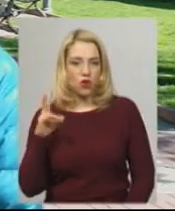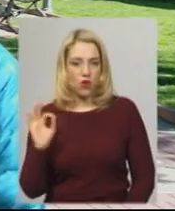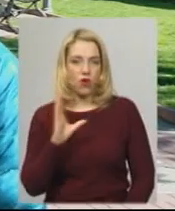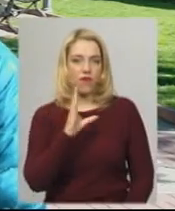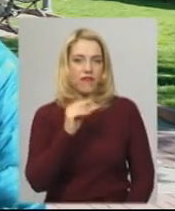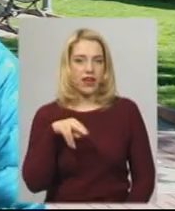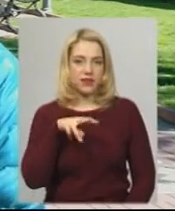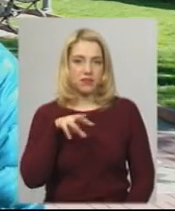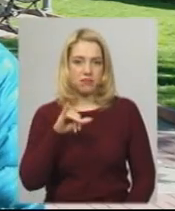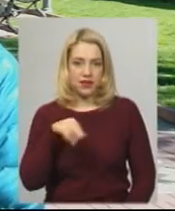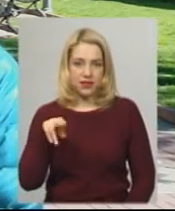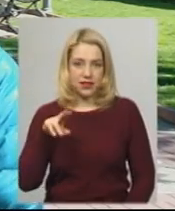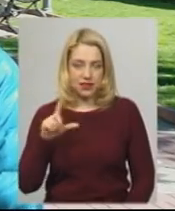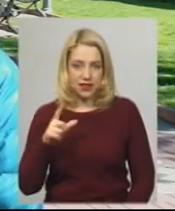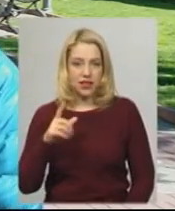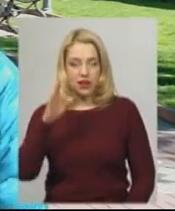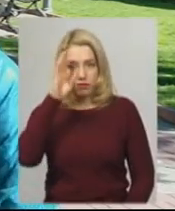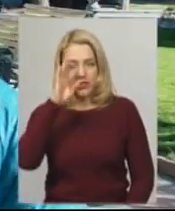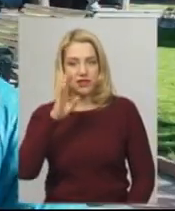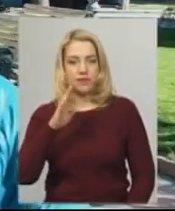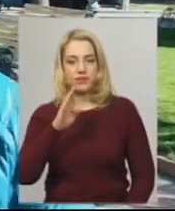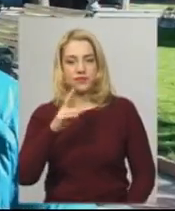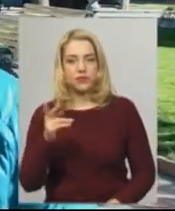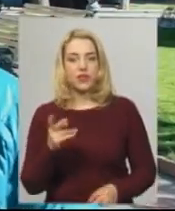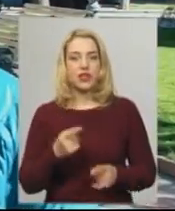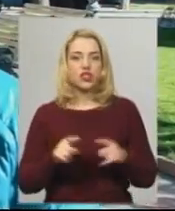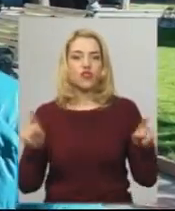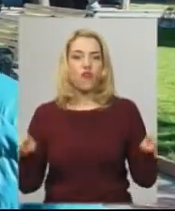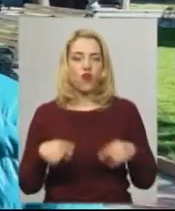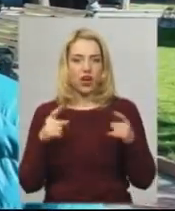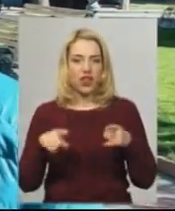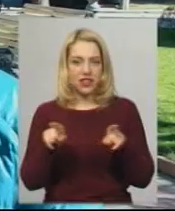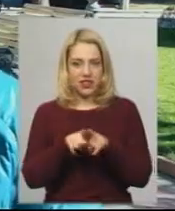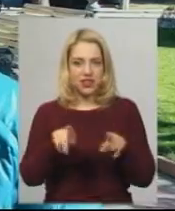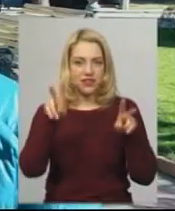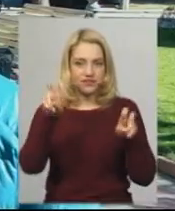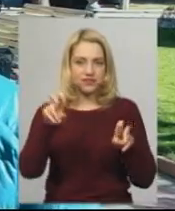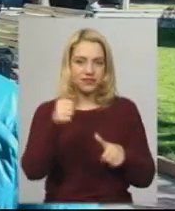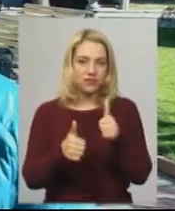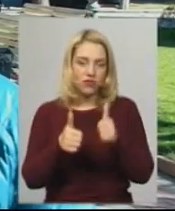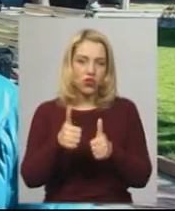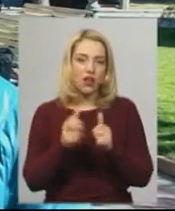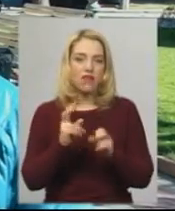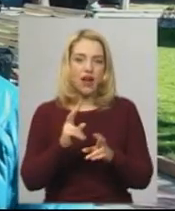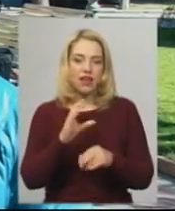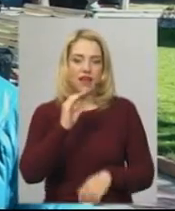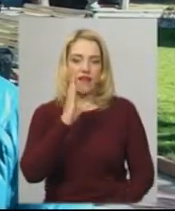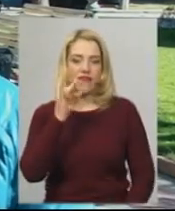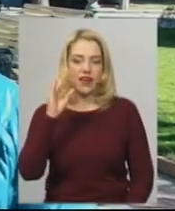Вони створили подію, як підкорити «Еверест вдома». Я зацікавився,